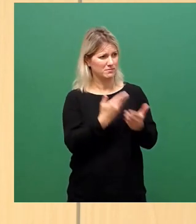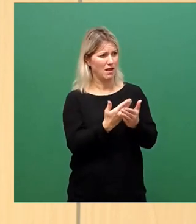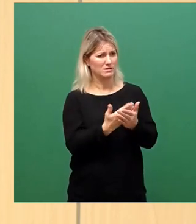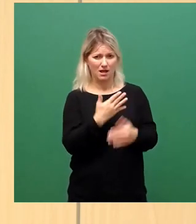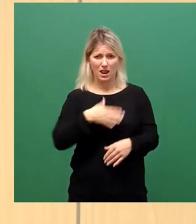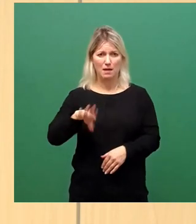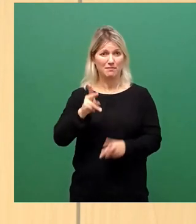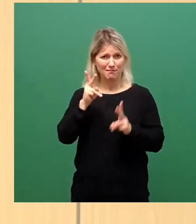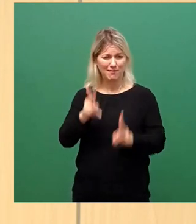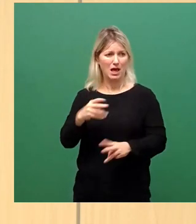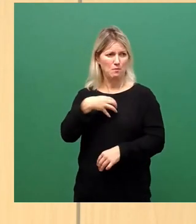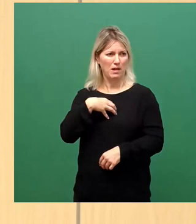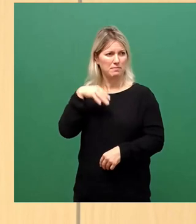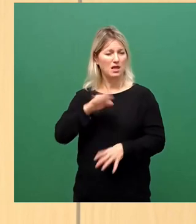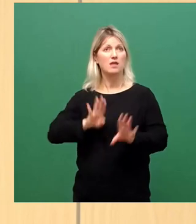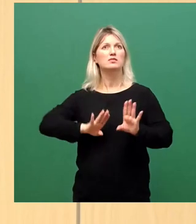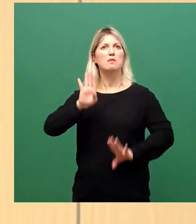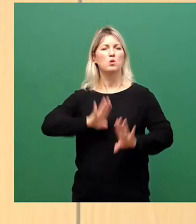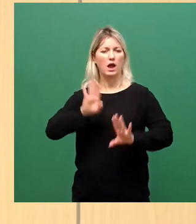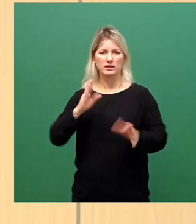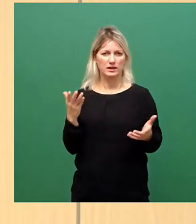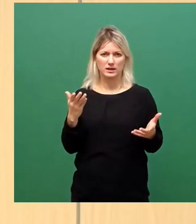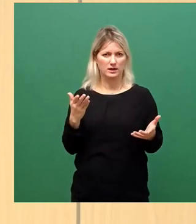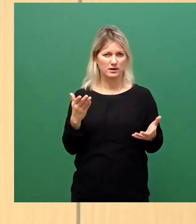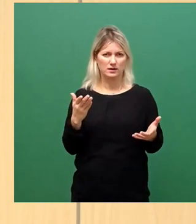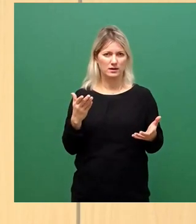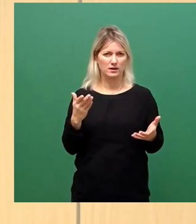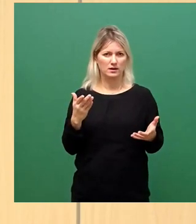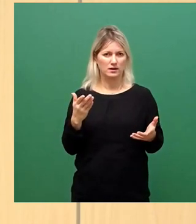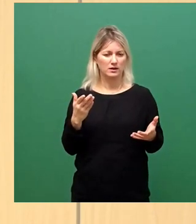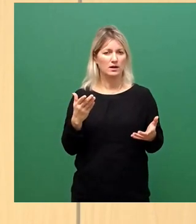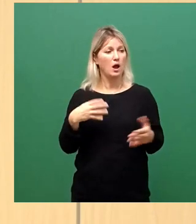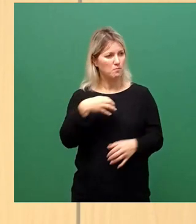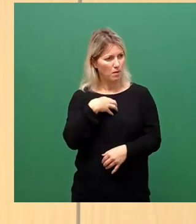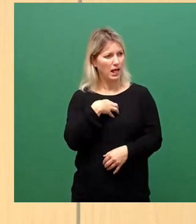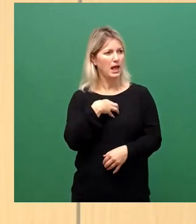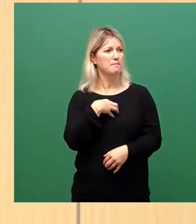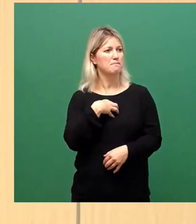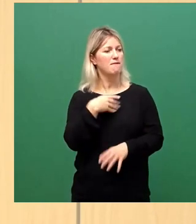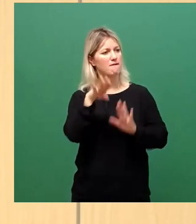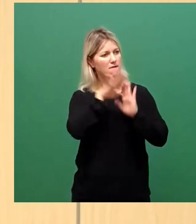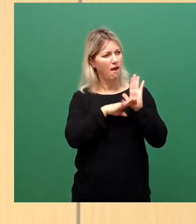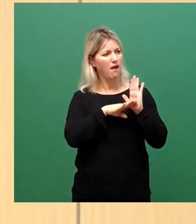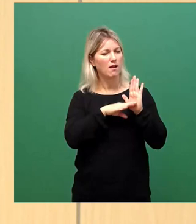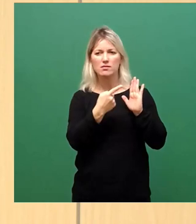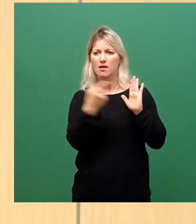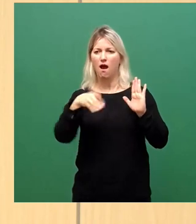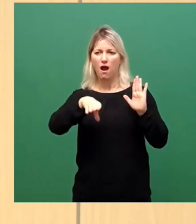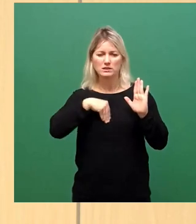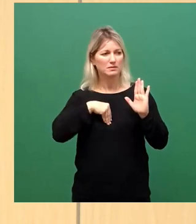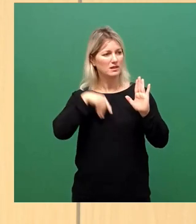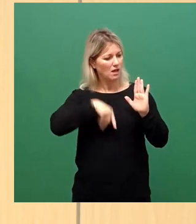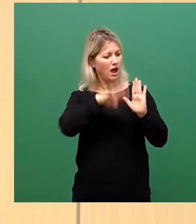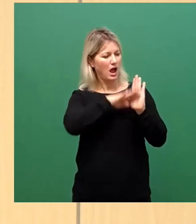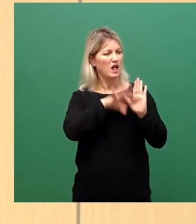mit unserer Demokratie, ein Problem haben mit der Akzeptanz von Regeln, die dazu da sind, Menschen zu schützen. Und ich